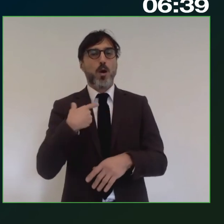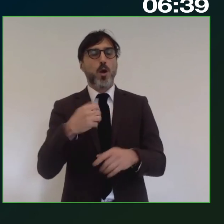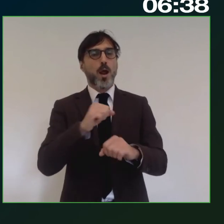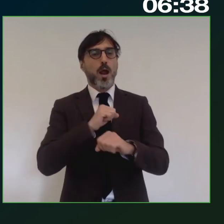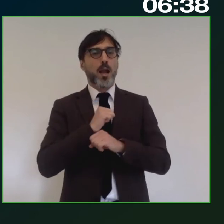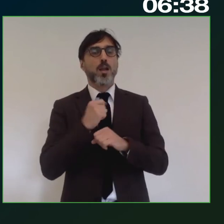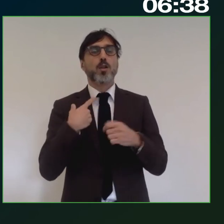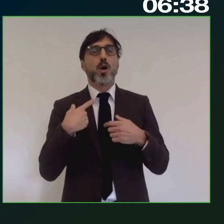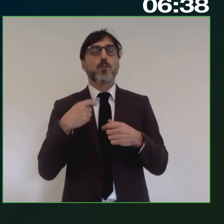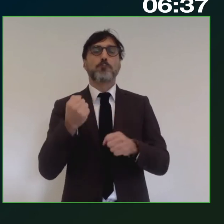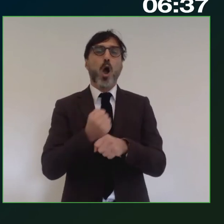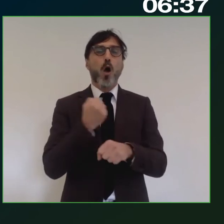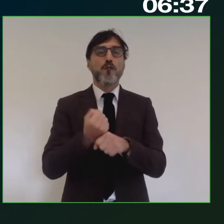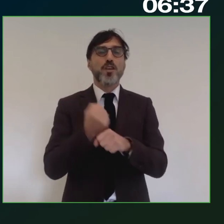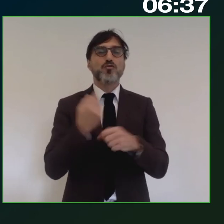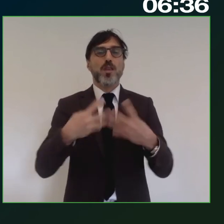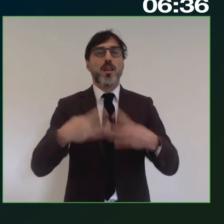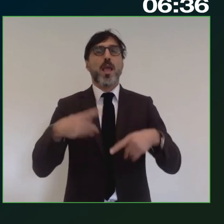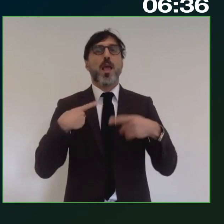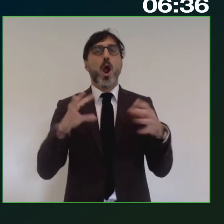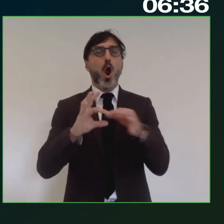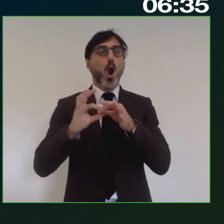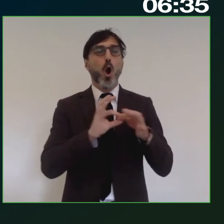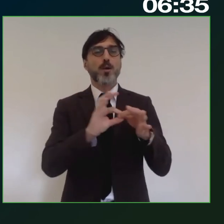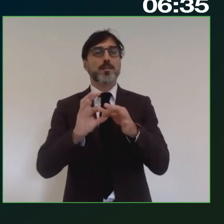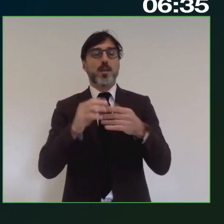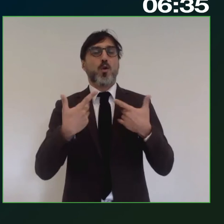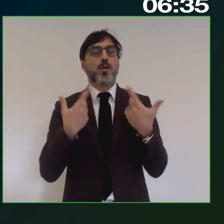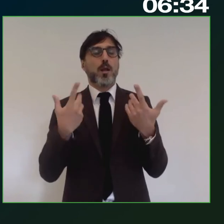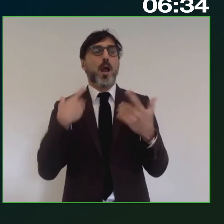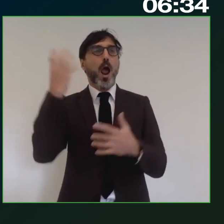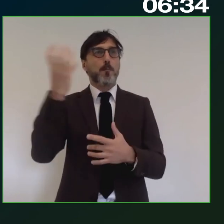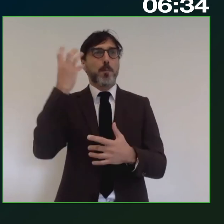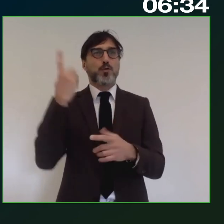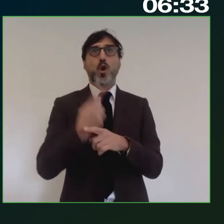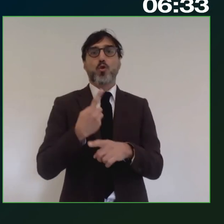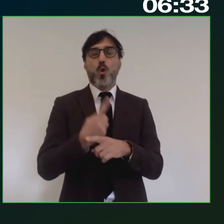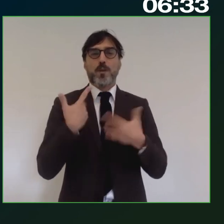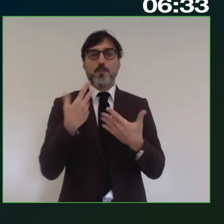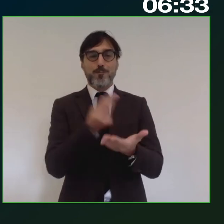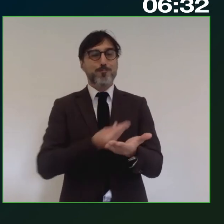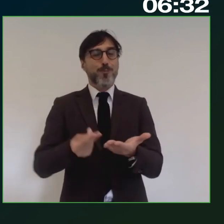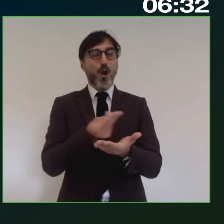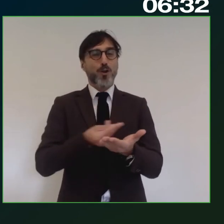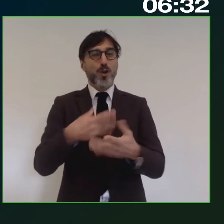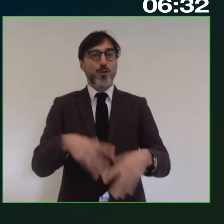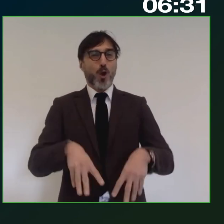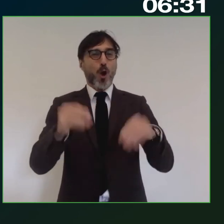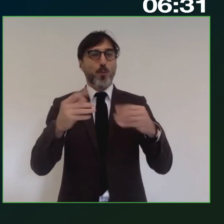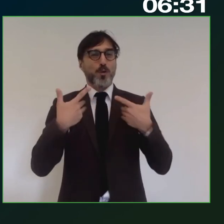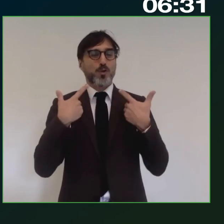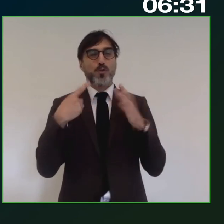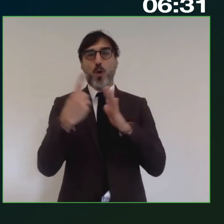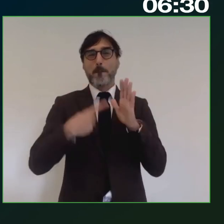Officina di Coesione che avrebbe l'ambizione dico perché dico dovrebbe nel senso che il progetto è partito nelle prime nei